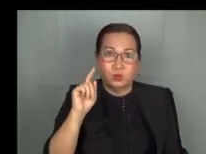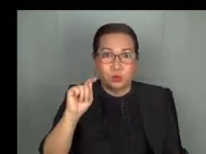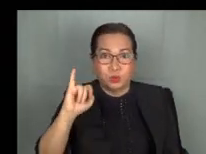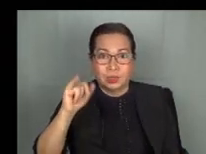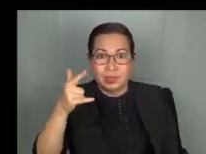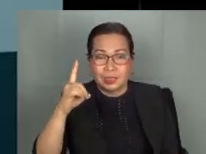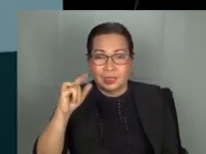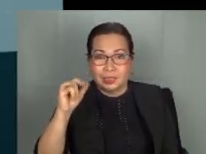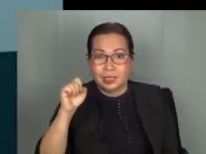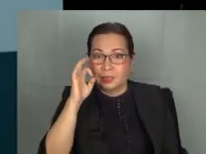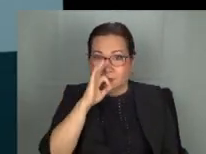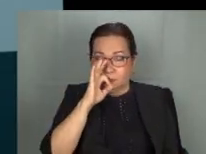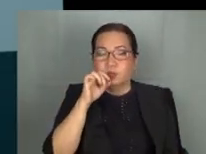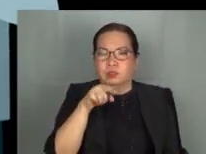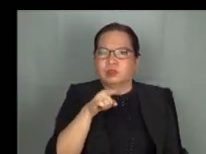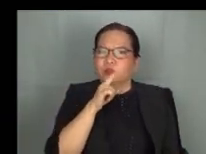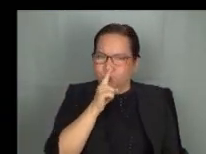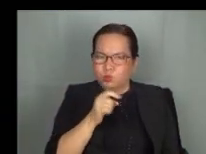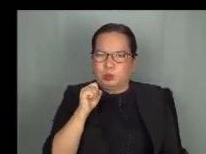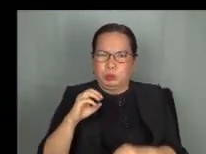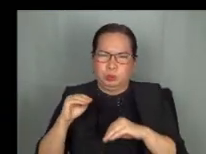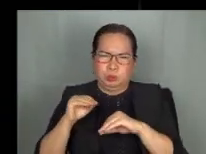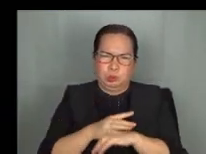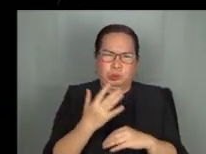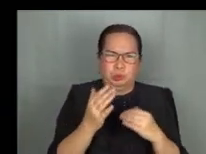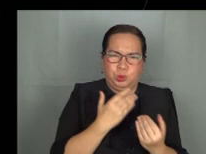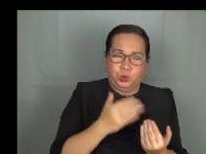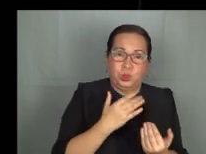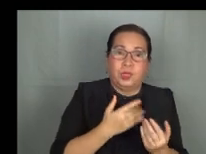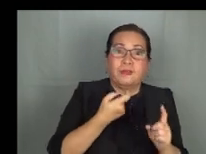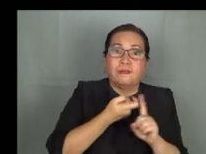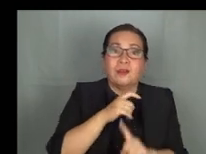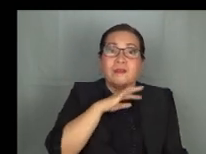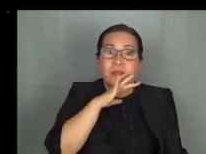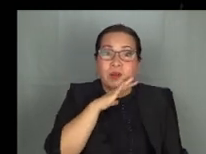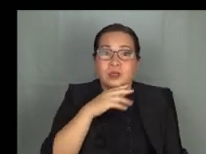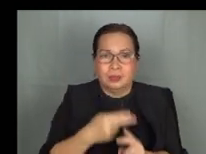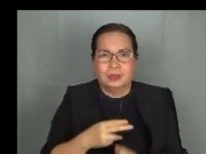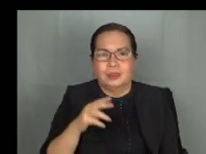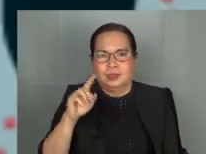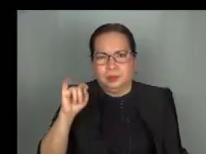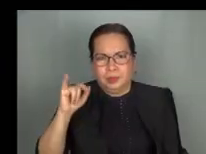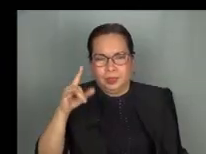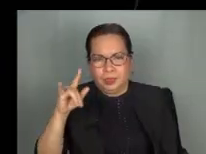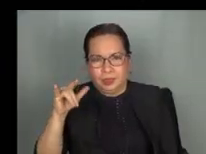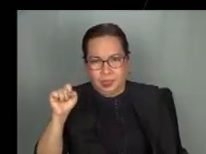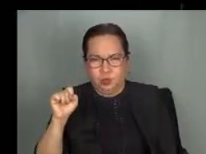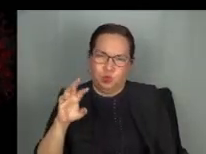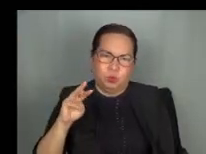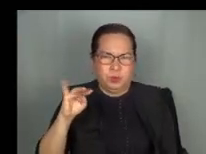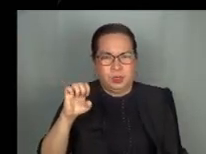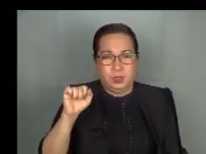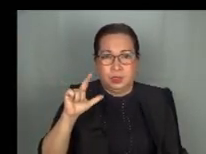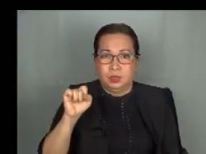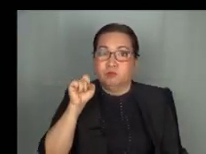Ang tigdas o measles ay isang nakakahawang sakit na dulot ng measles virus. Ang tigdas ay